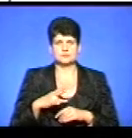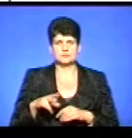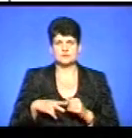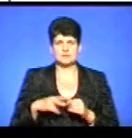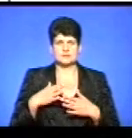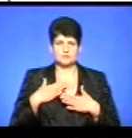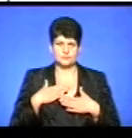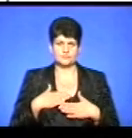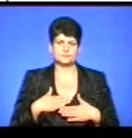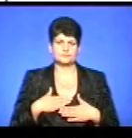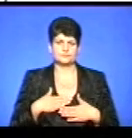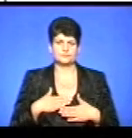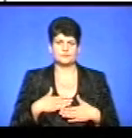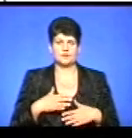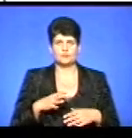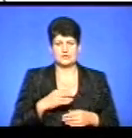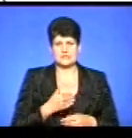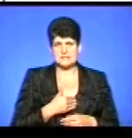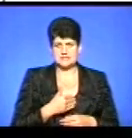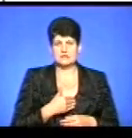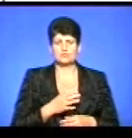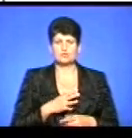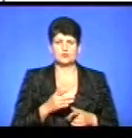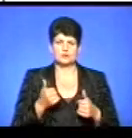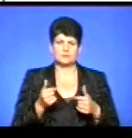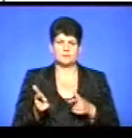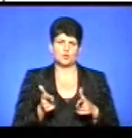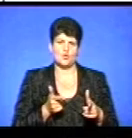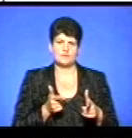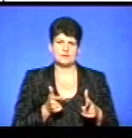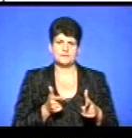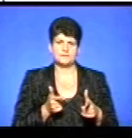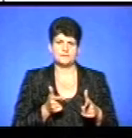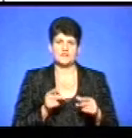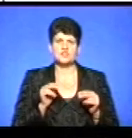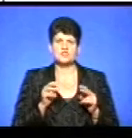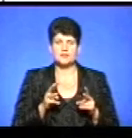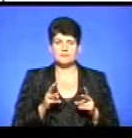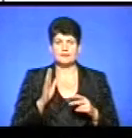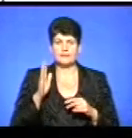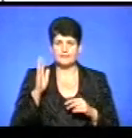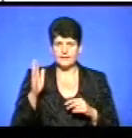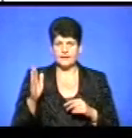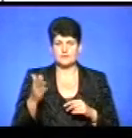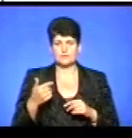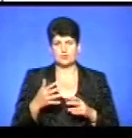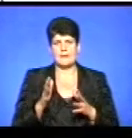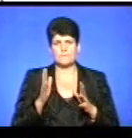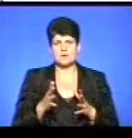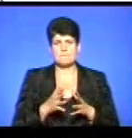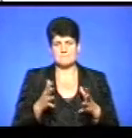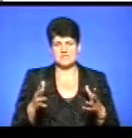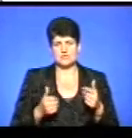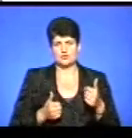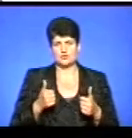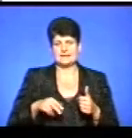ініціативними, щоб вони були добре підготовлені. Чим далі, я прогнозую, то буде більший конкурс директорів